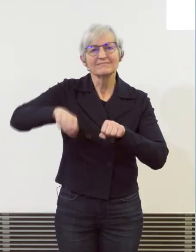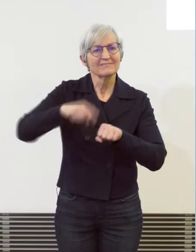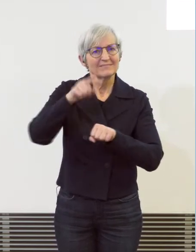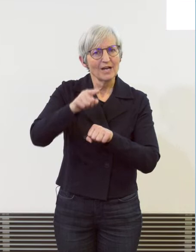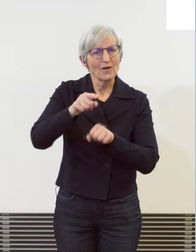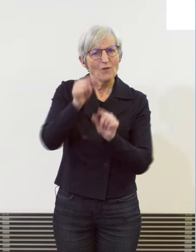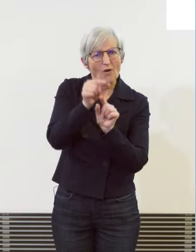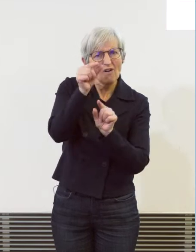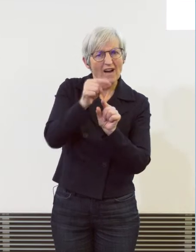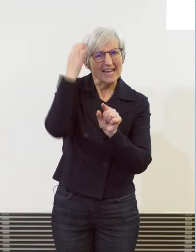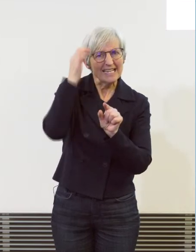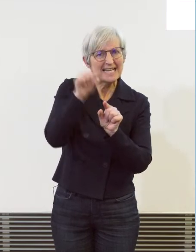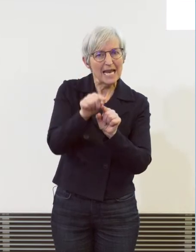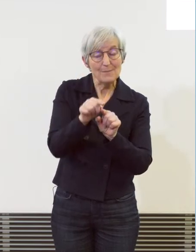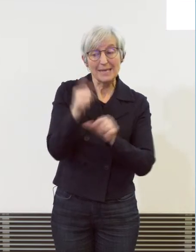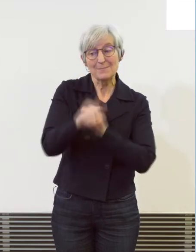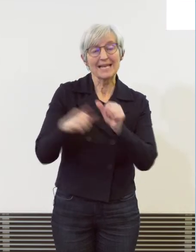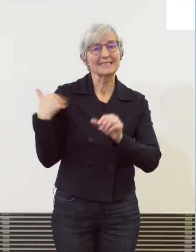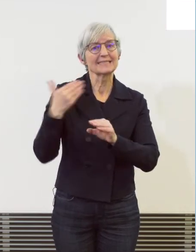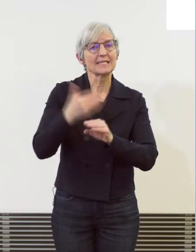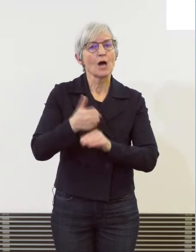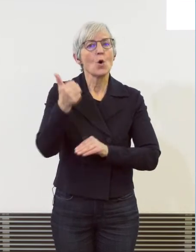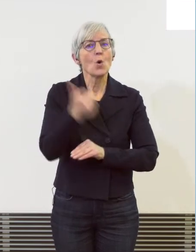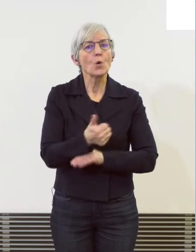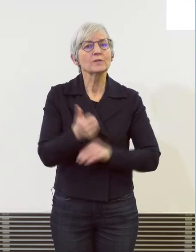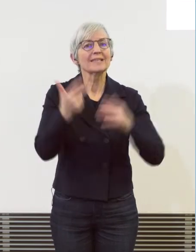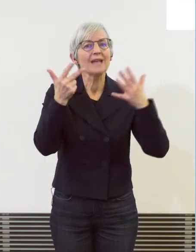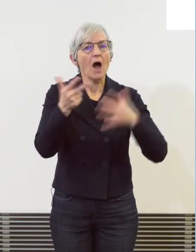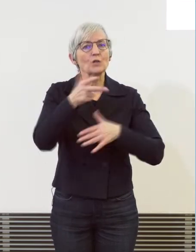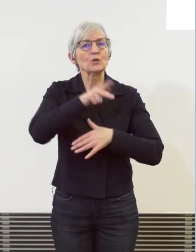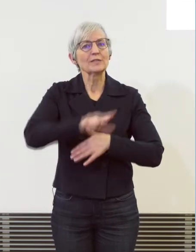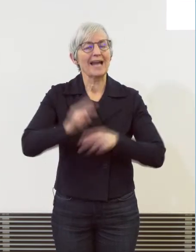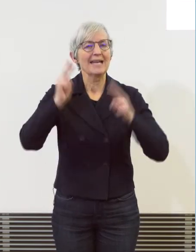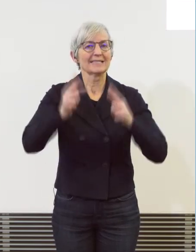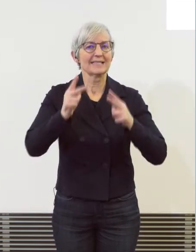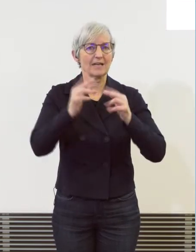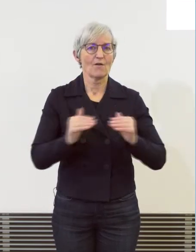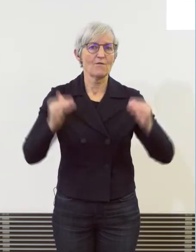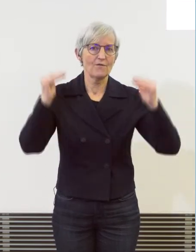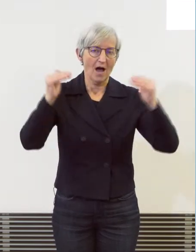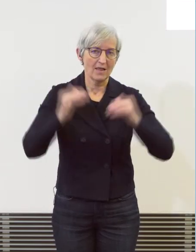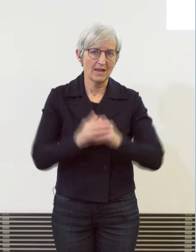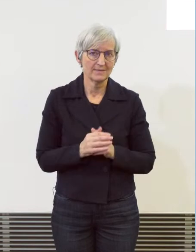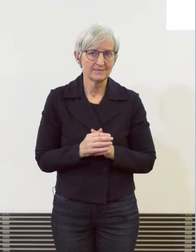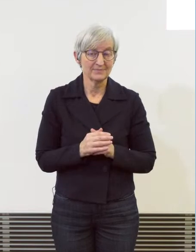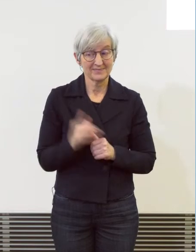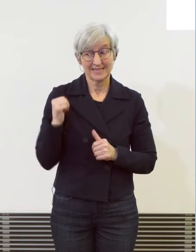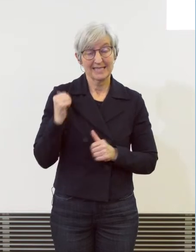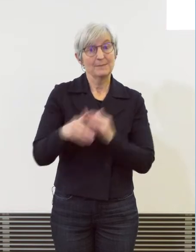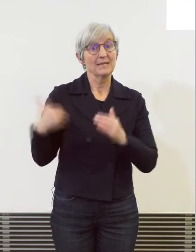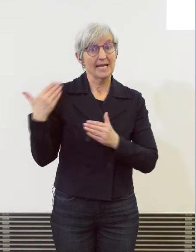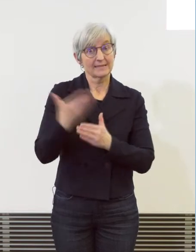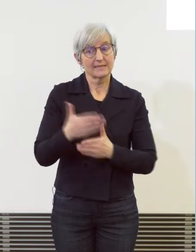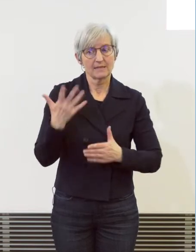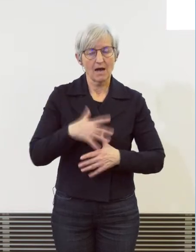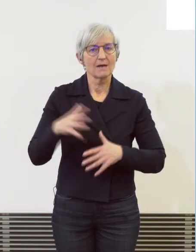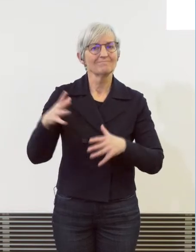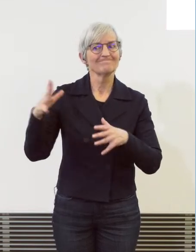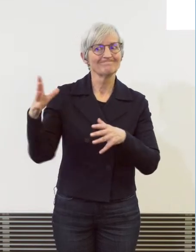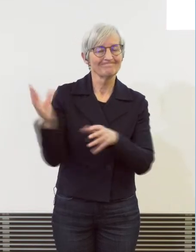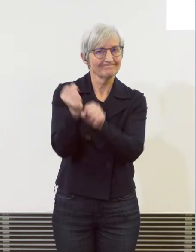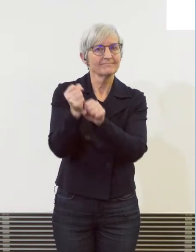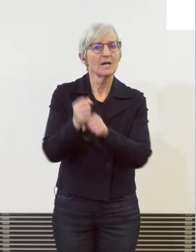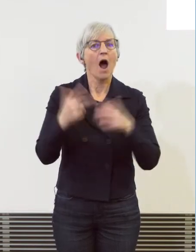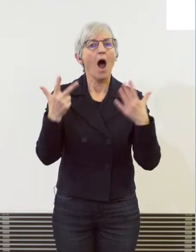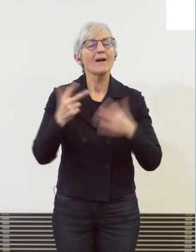38 Fälle angestiegen. Was auch damit zu tun hat, dass wir im letzten Jahr 8 Intensivtäter ermitteln